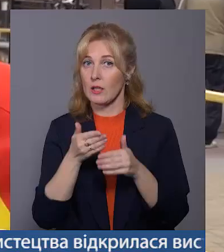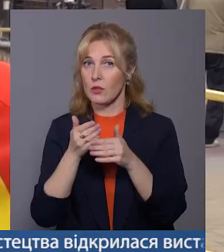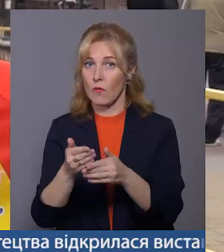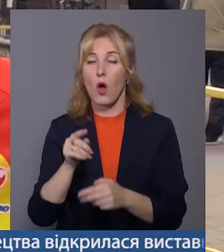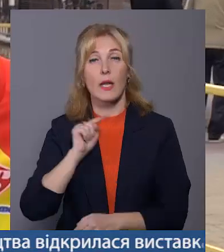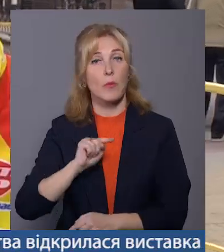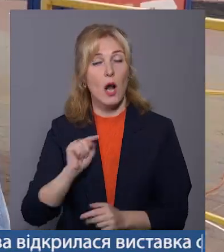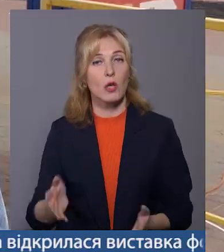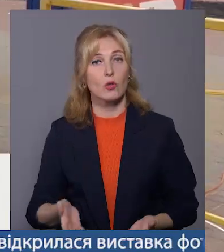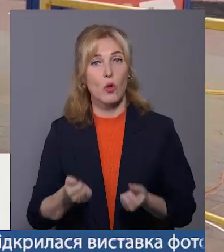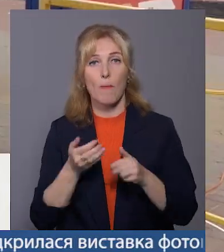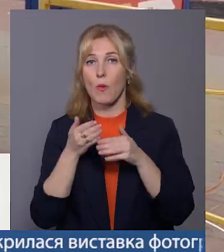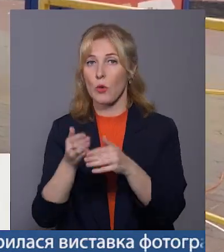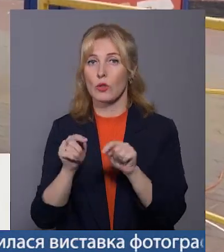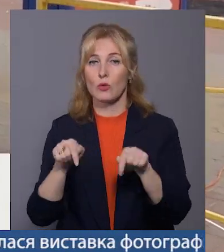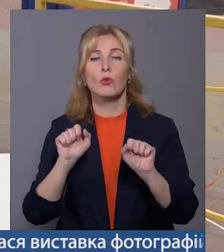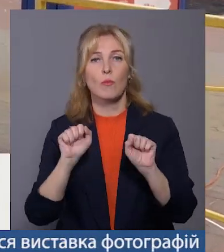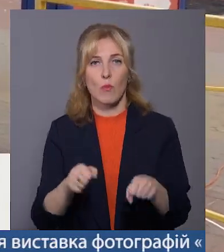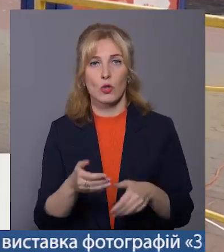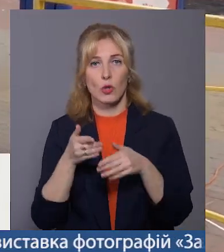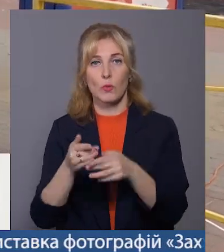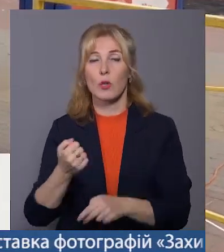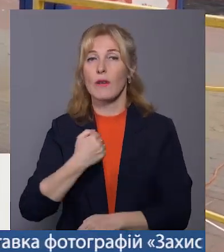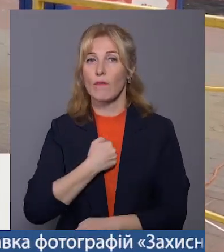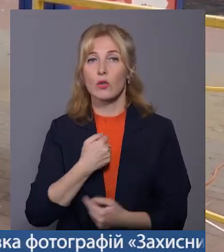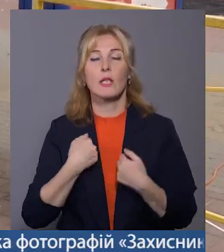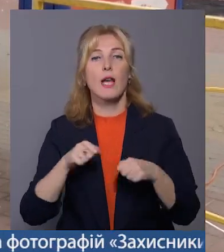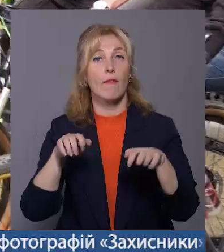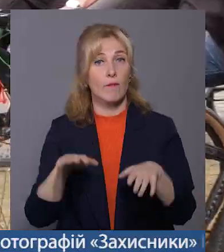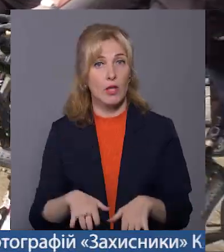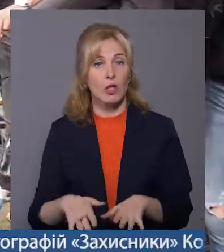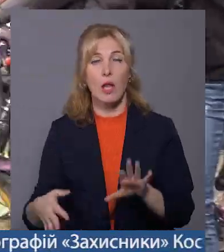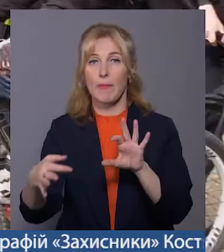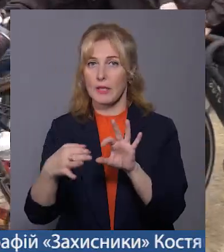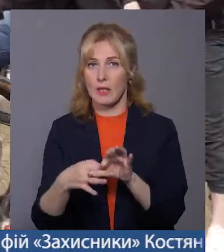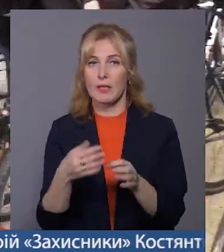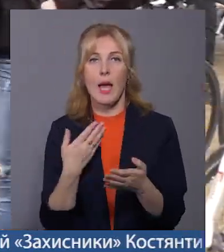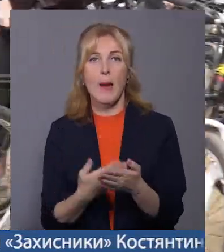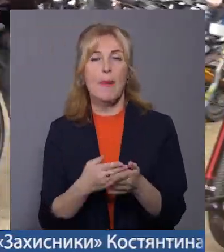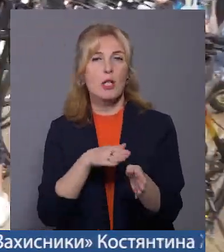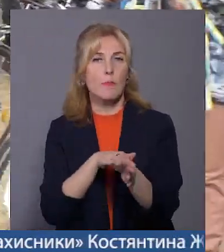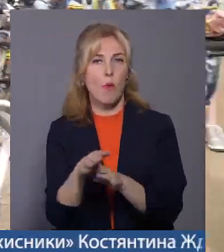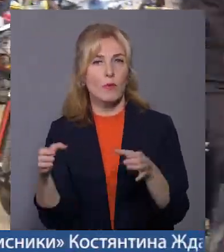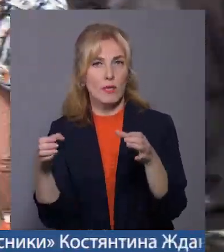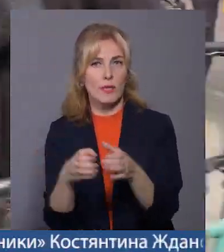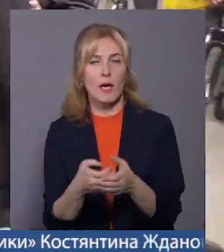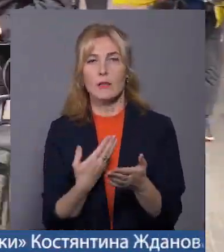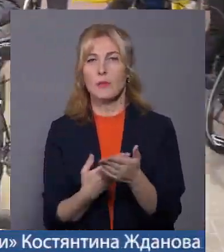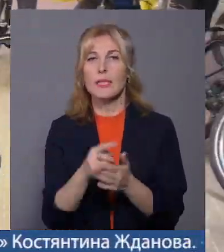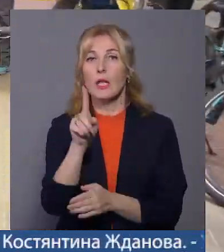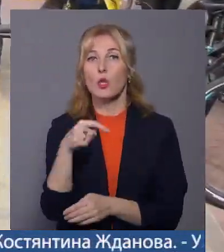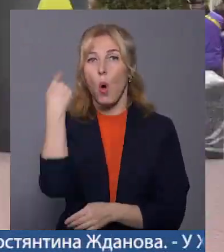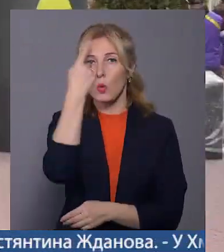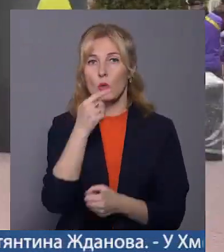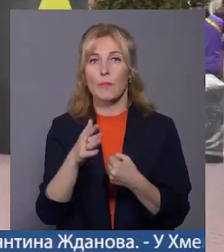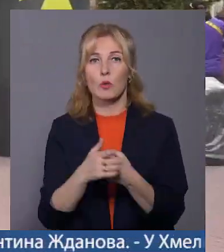допомогти. Тут можна допомогти воїнам, але я вирішила приєднатися. Майже повним складом, а це близько ста осіб,